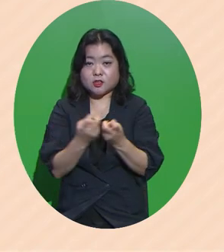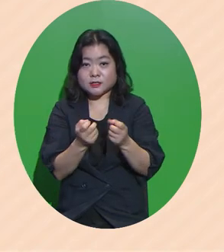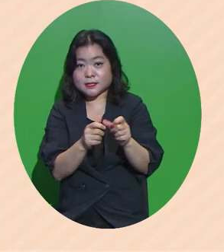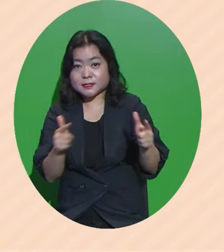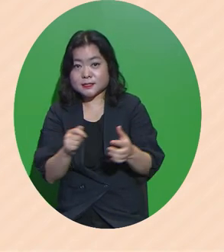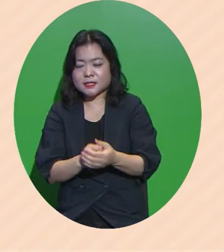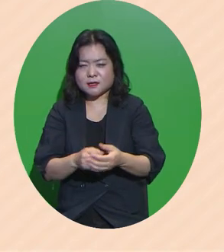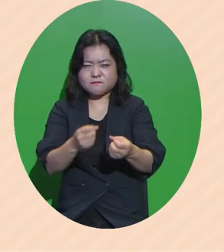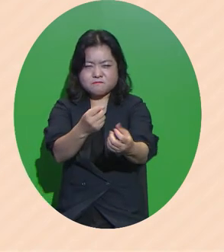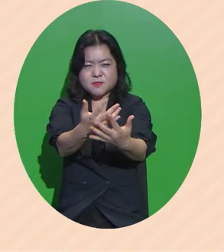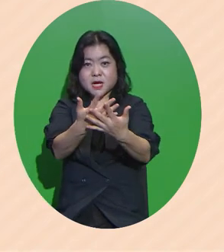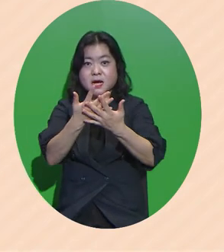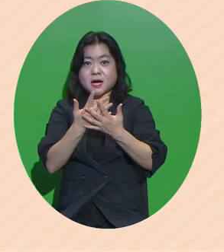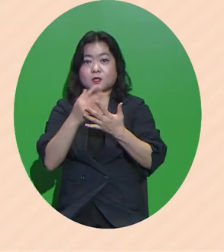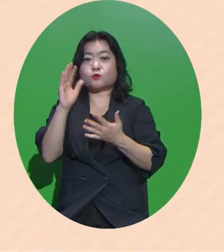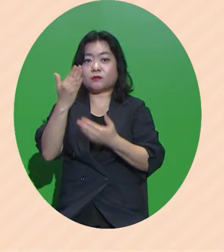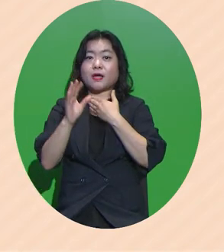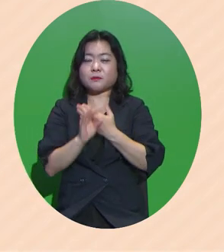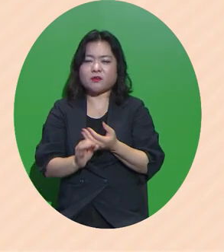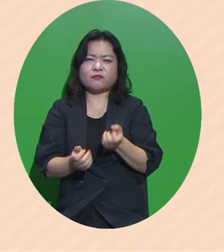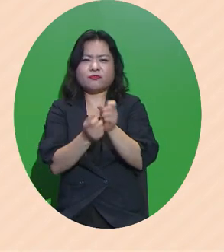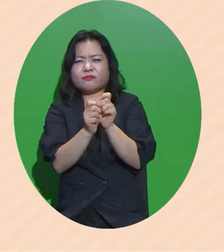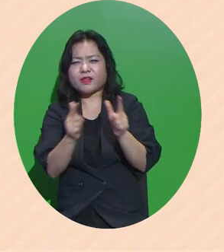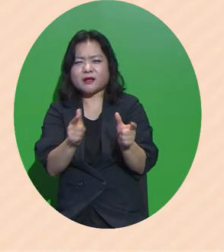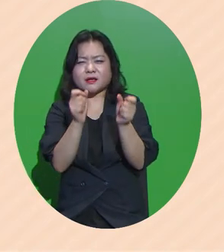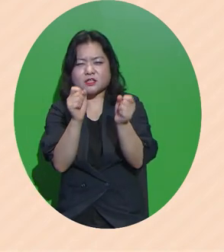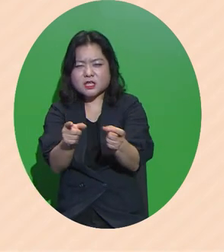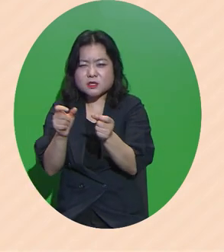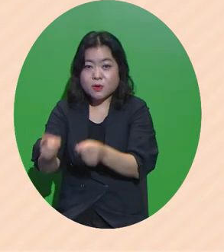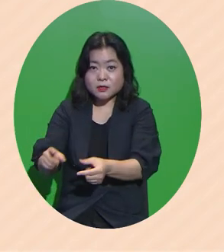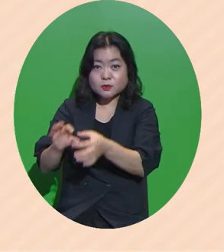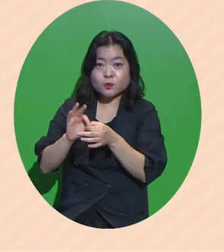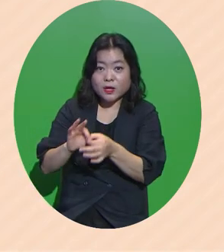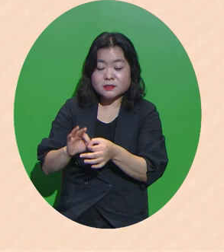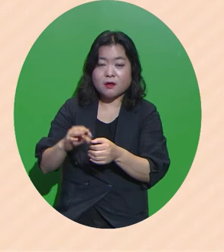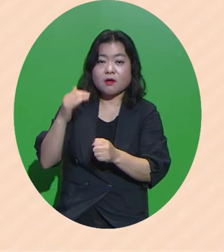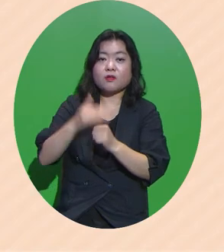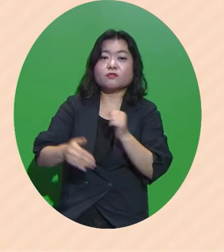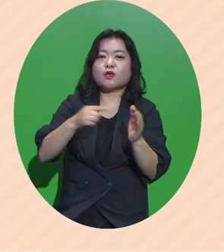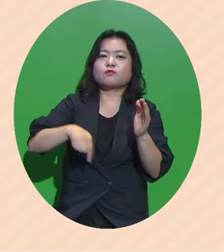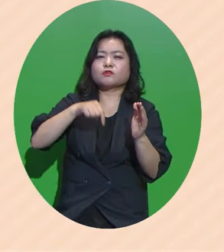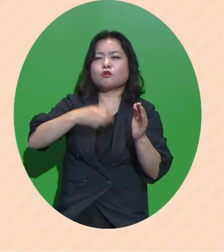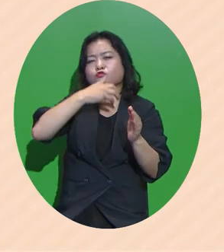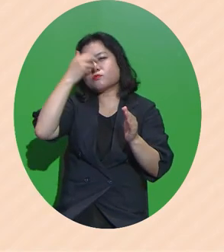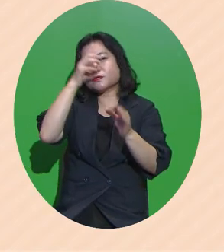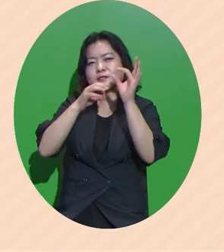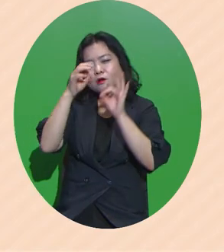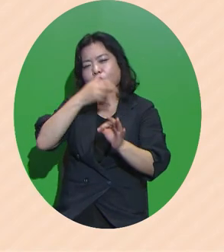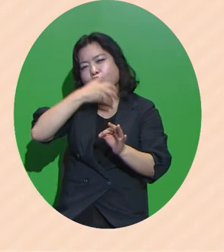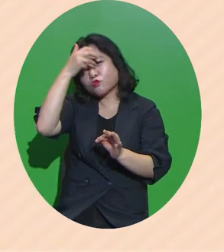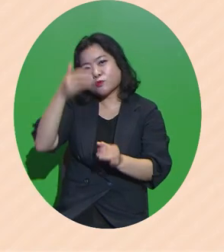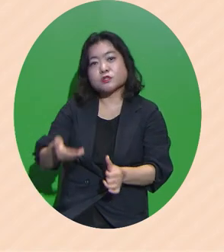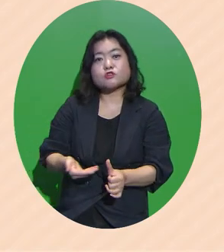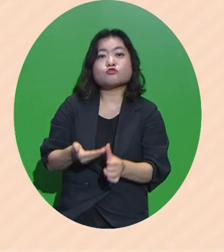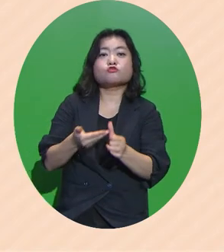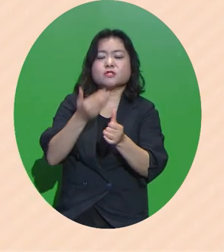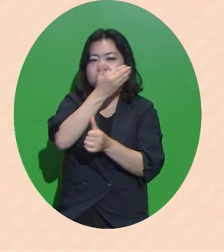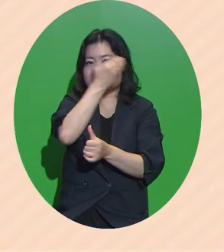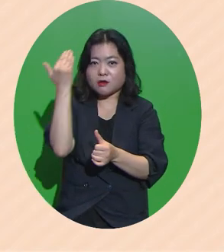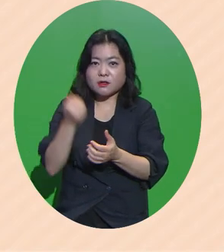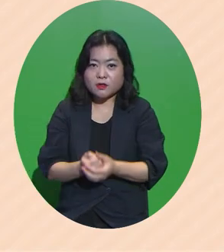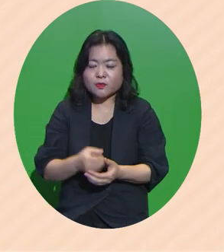가시화된다면 다양한 기회를 통해서 대구에서 꿈을 찾고 꿈을 키워나가는 청년